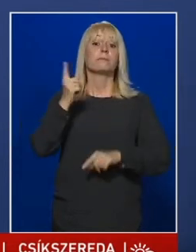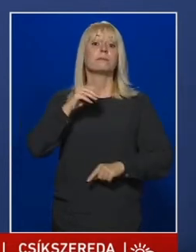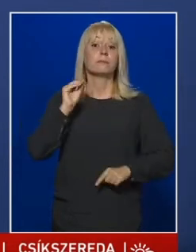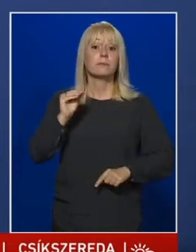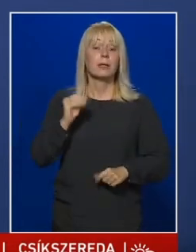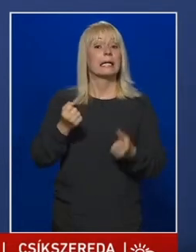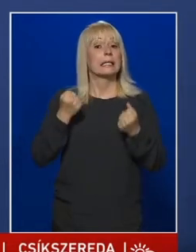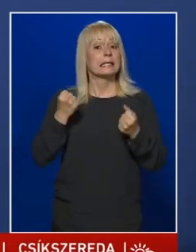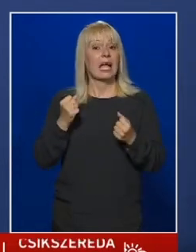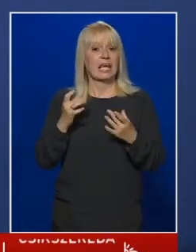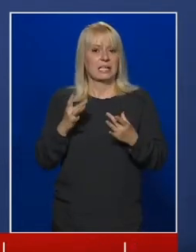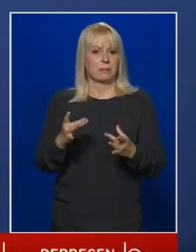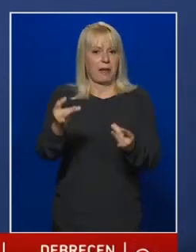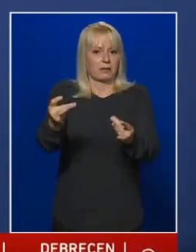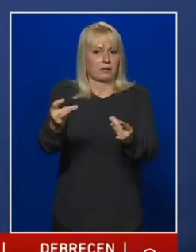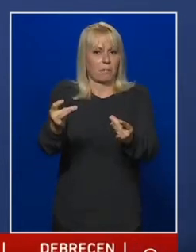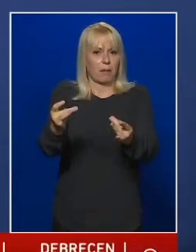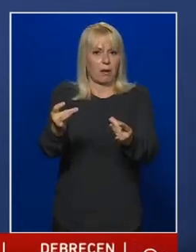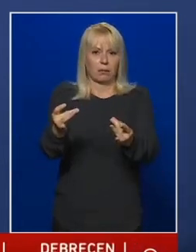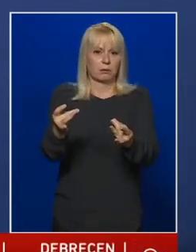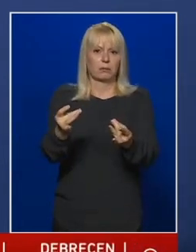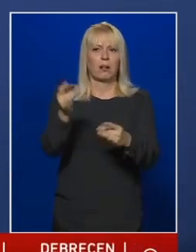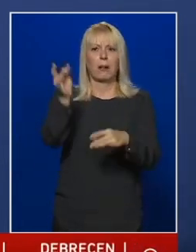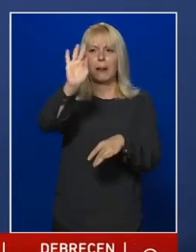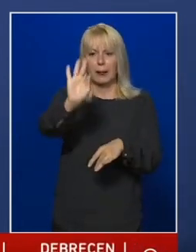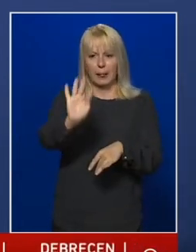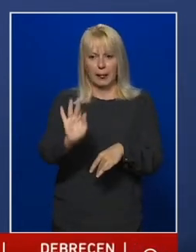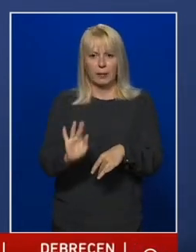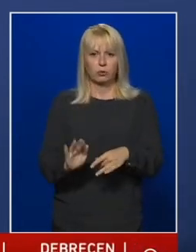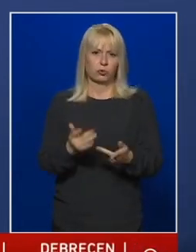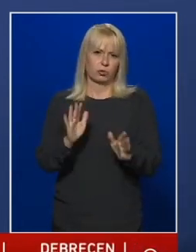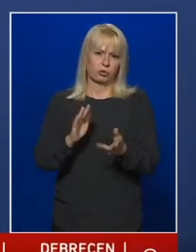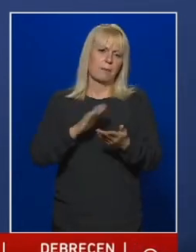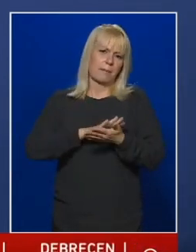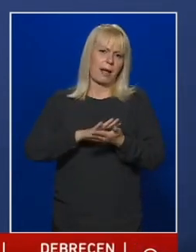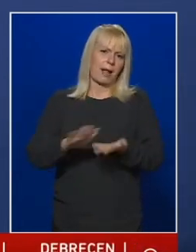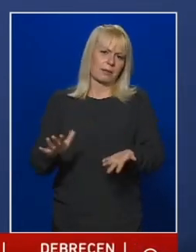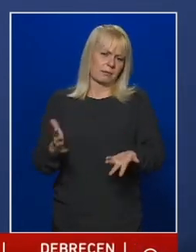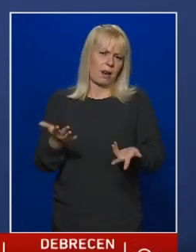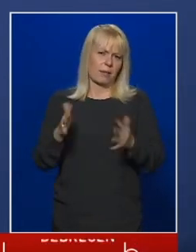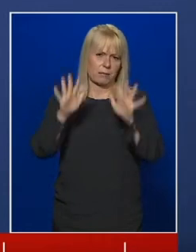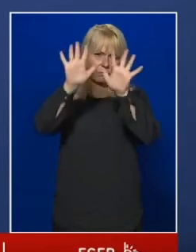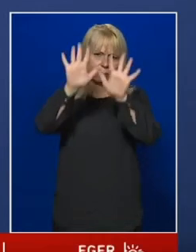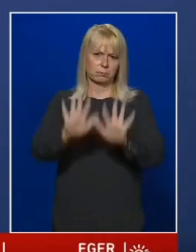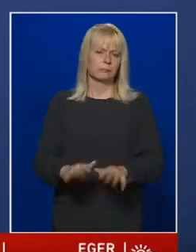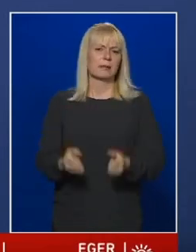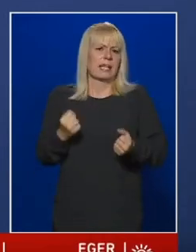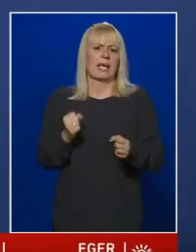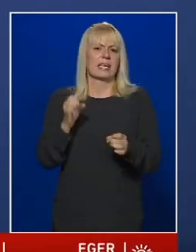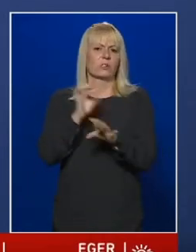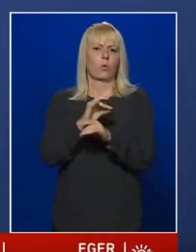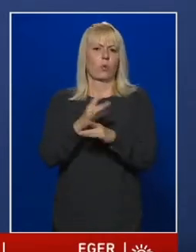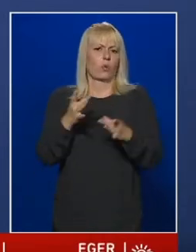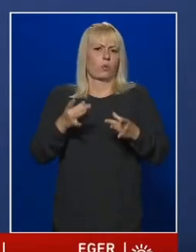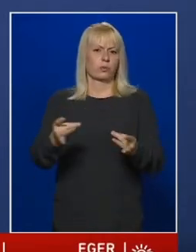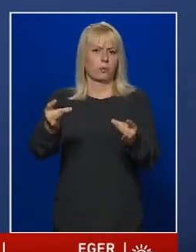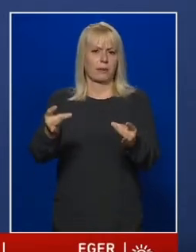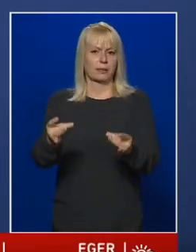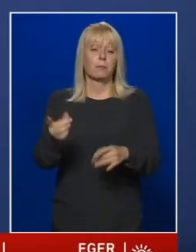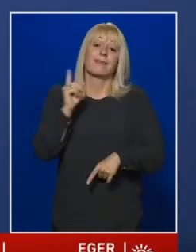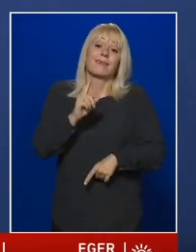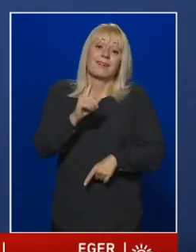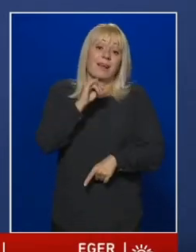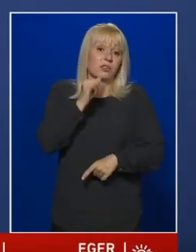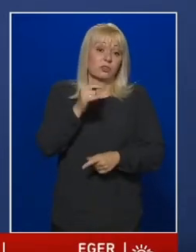jelenti, hogy nehezen tapadnak meg, nem rücskös ez a felület, általában nehezen tapadnak meg a kórokozók rajta, de